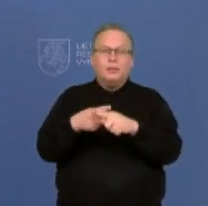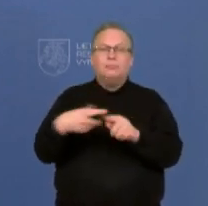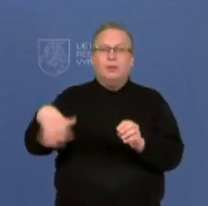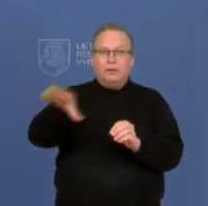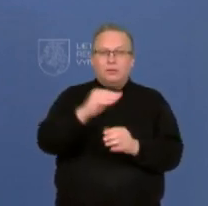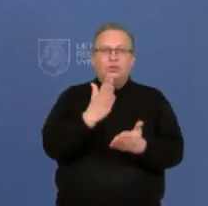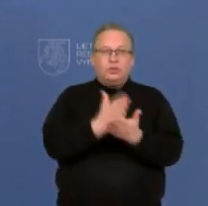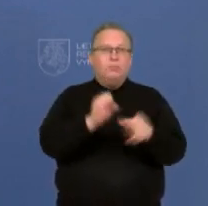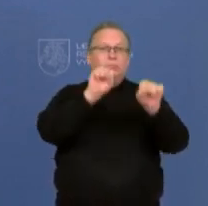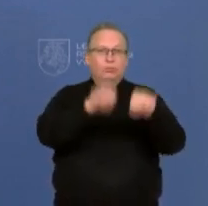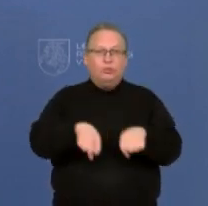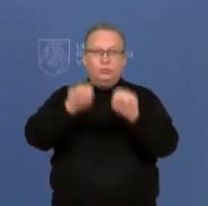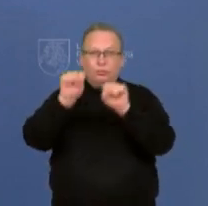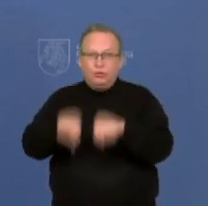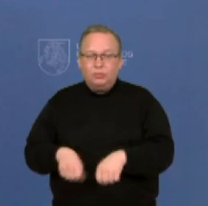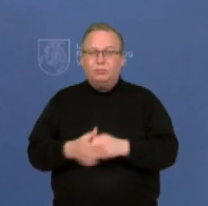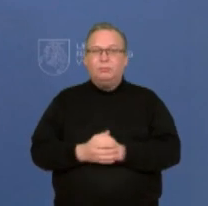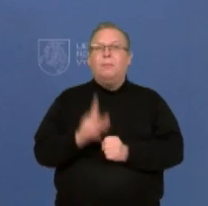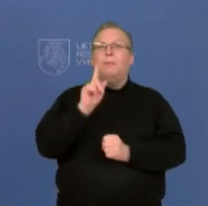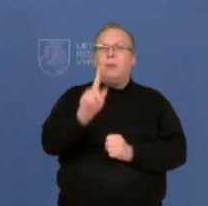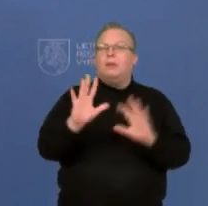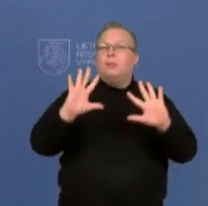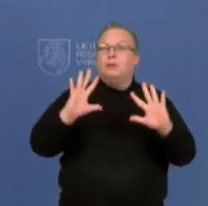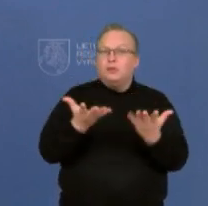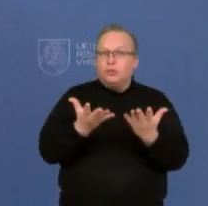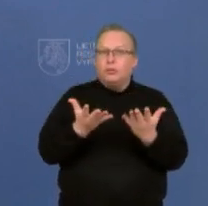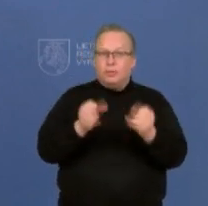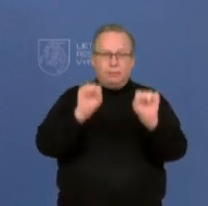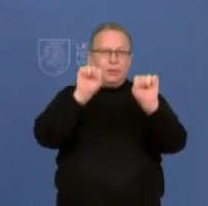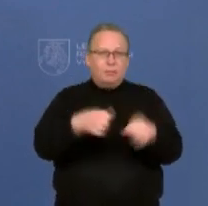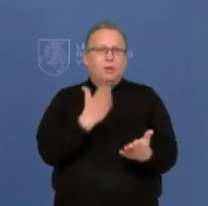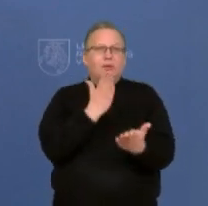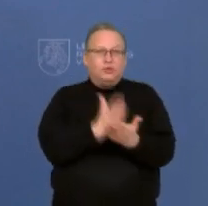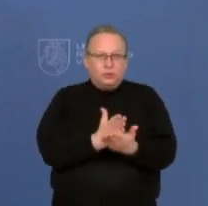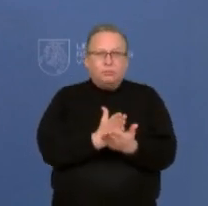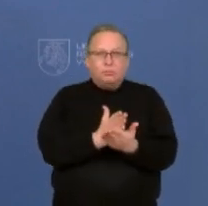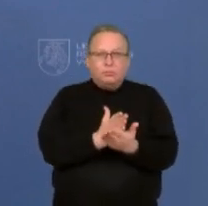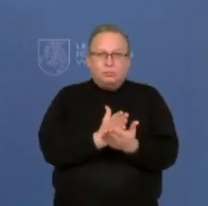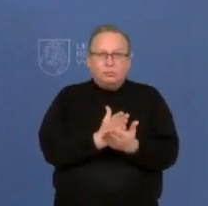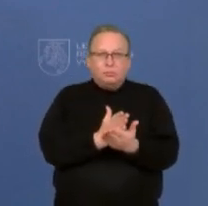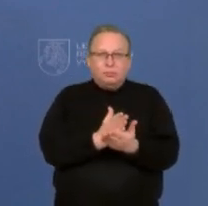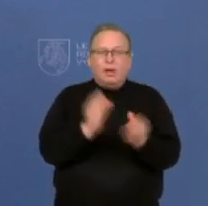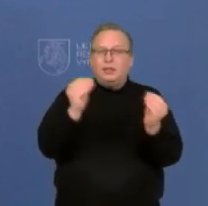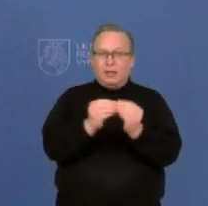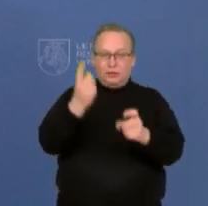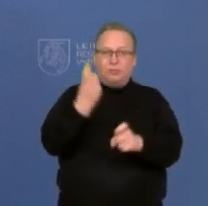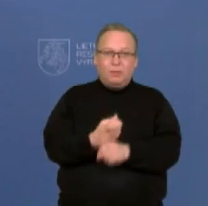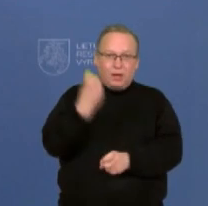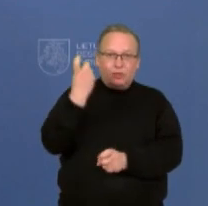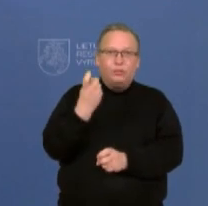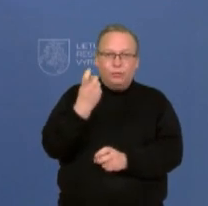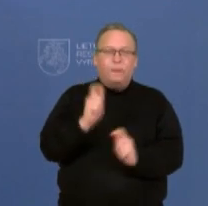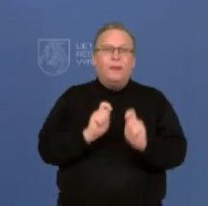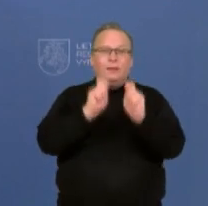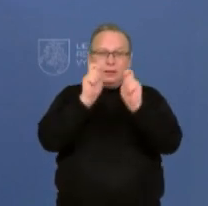yra įmanomi, bet koks robotizacijos elementas gali, kaip sako, dešimtmis kartų didinti testavimo,